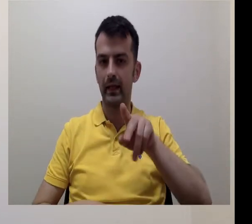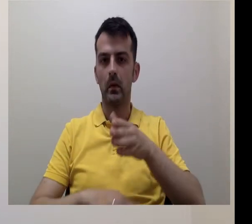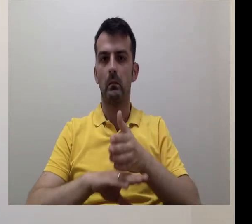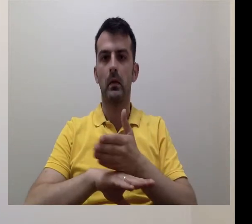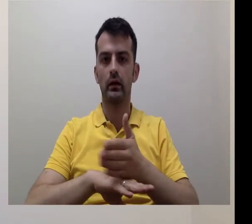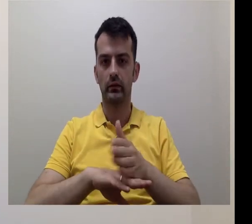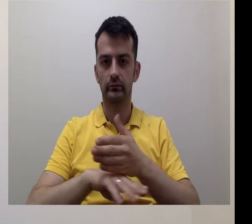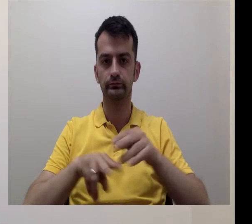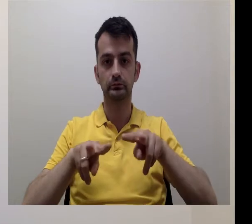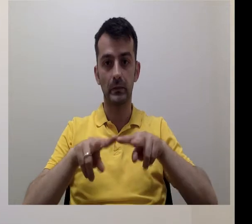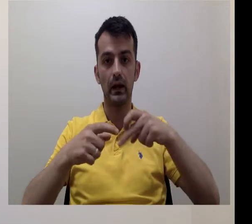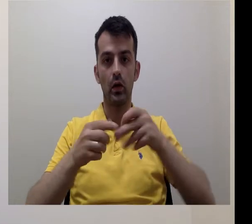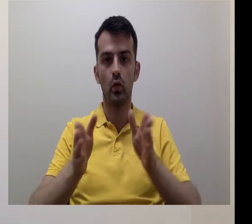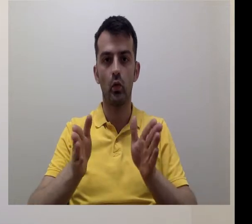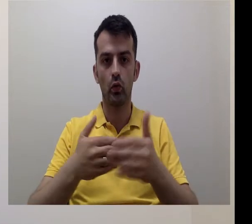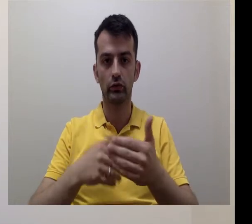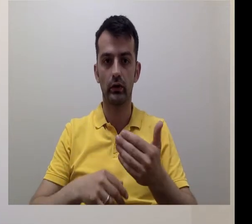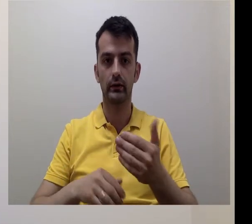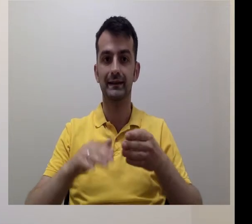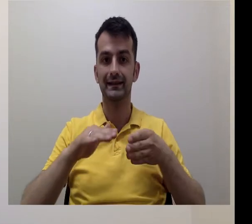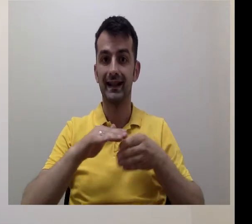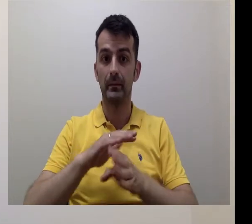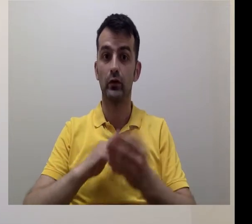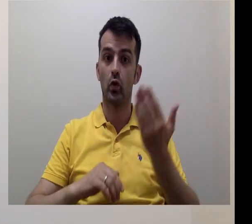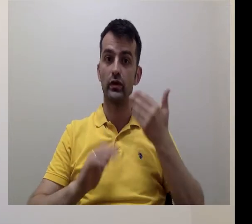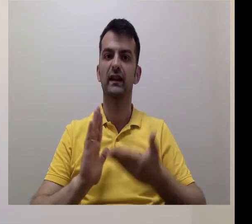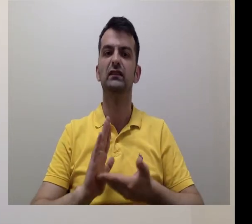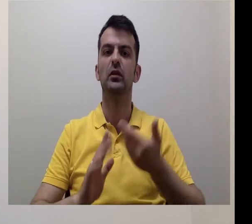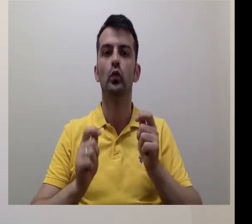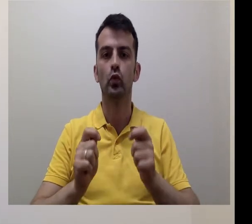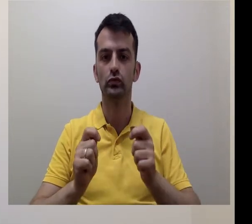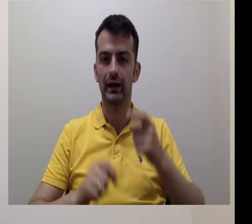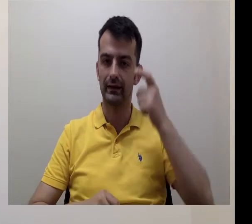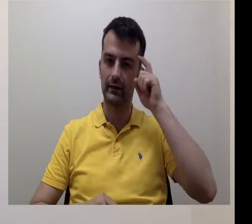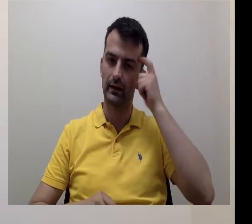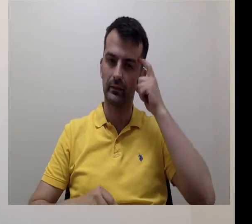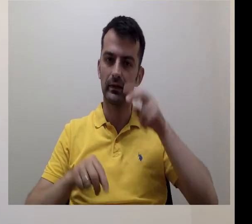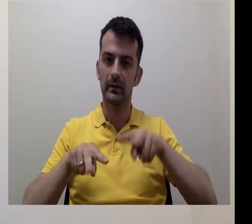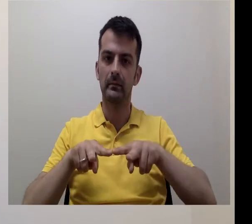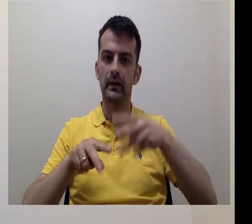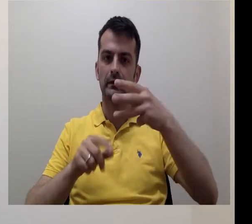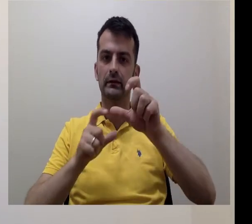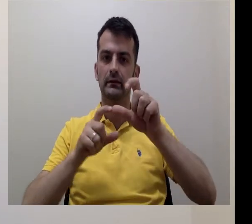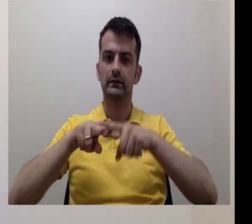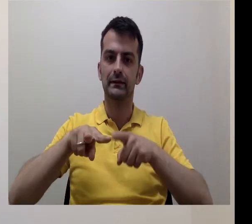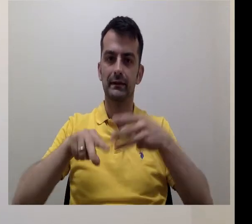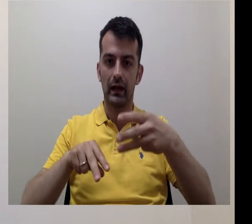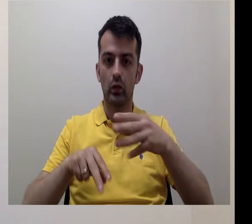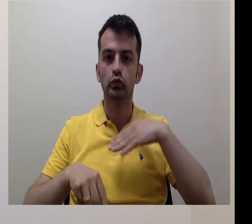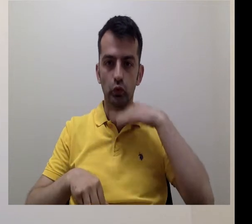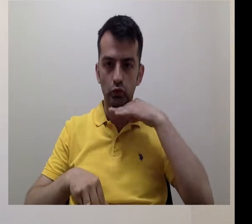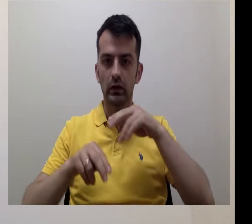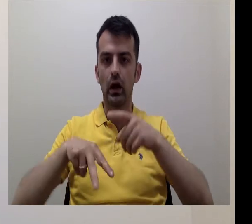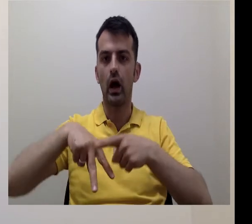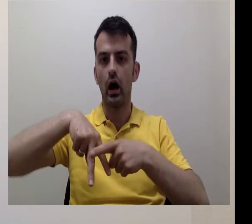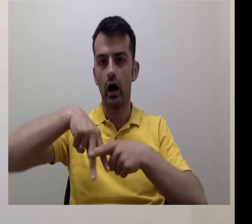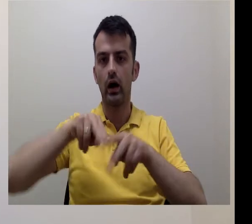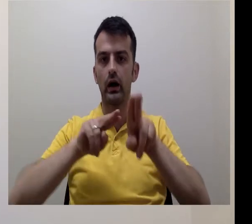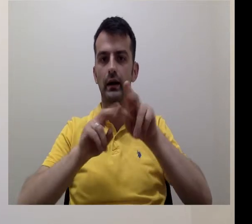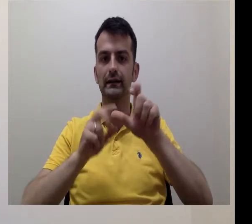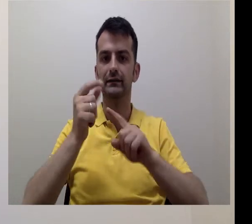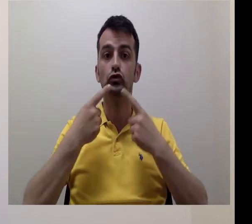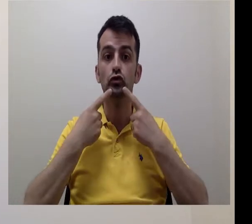söylenmedikçe çekim öncesi idrarını yapmasında bir sakınca yoktur. Daha önce herhangi bir cerrahi operasyon ile